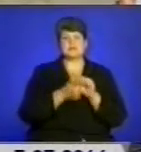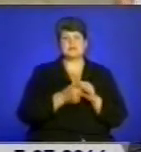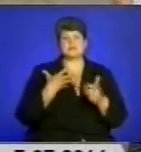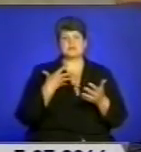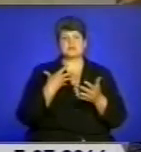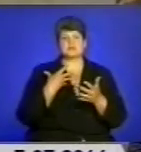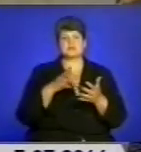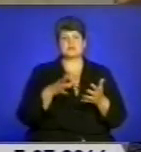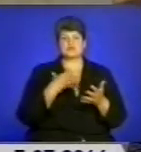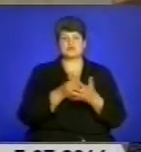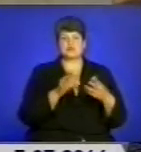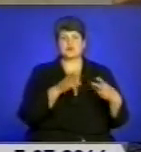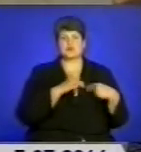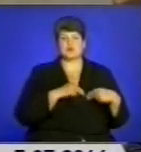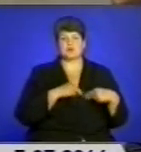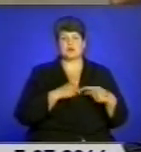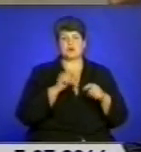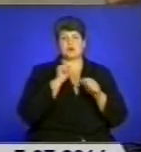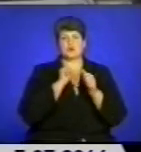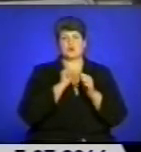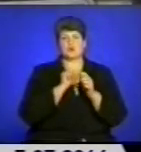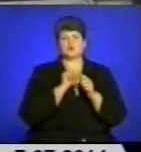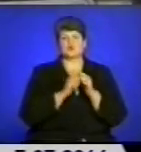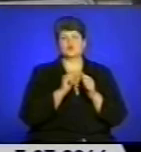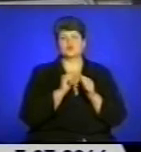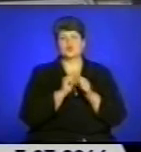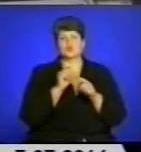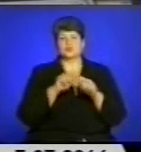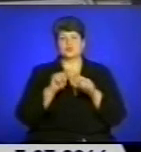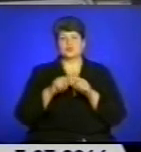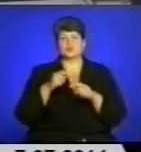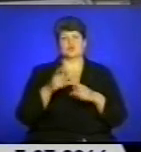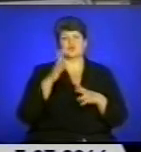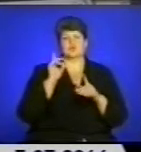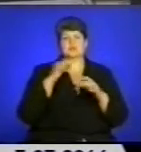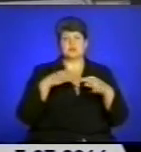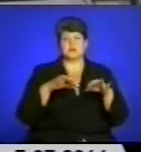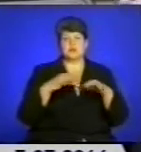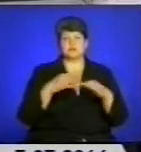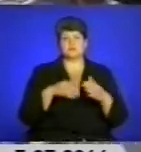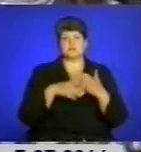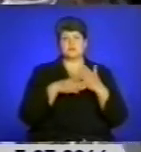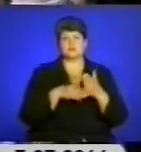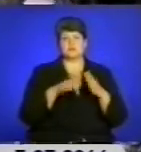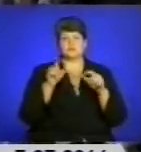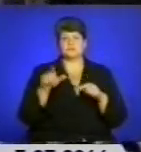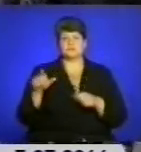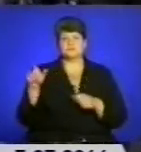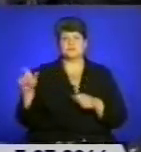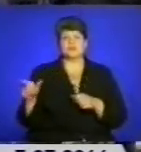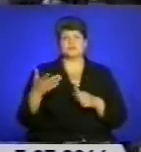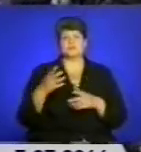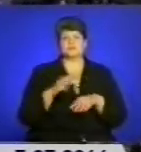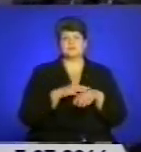місяць служать на блокпостах, контролюють рух транспорту, забезпечують охорону громадського порядку та допомагають місцевим жителям. Правоохоронці забезпечили усім